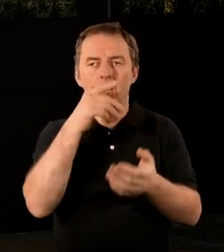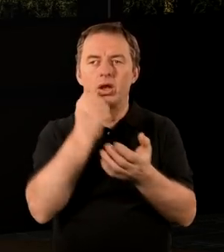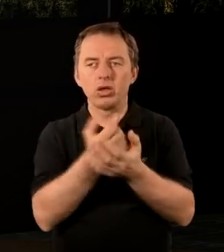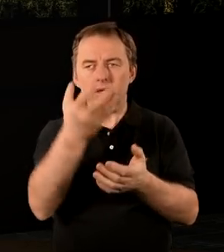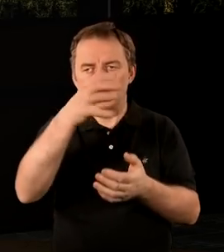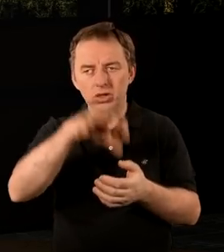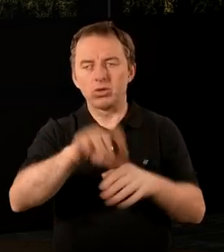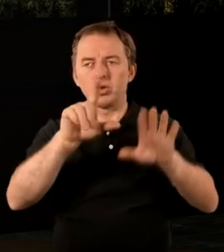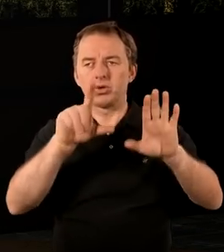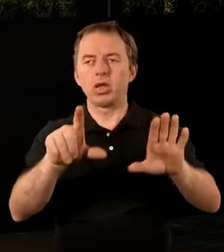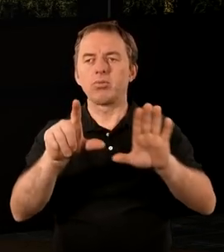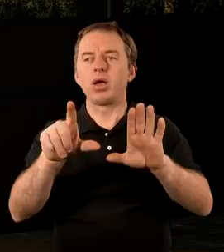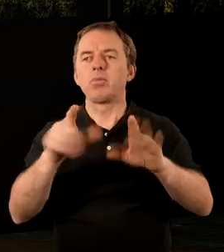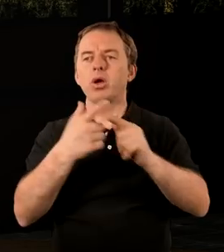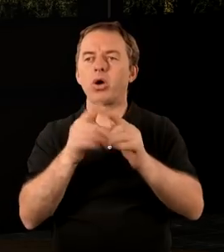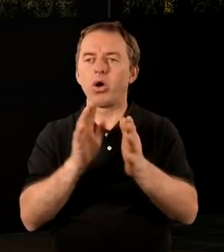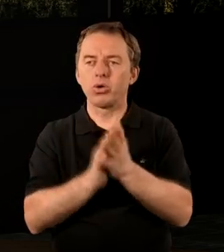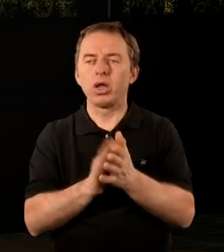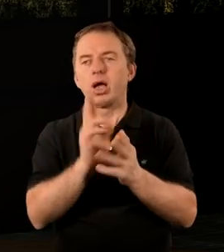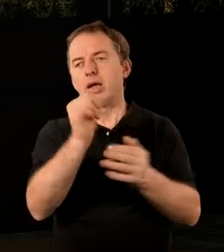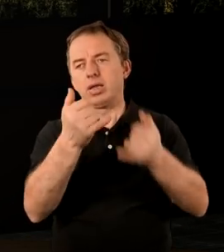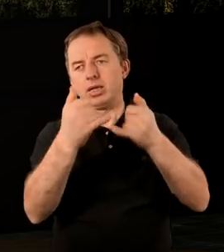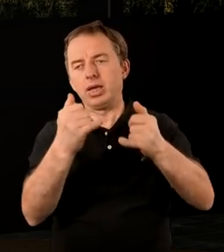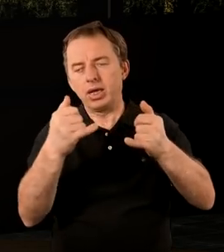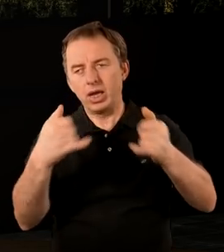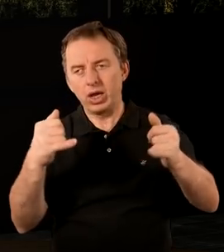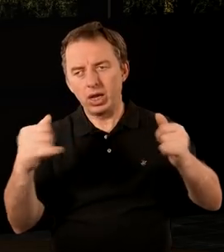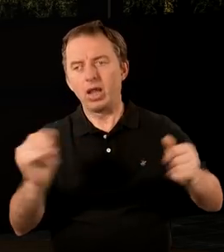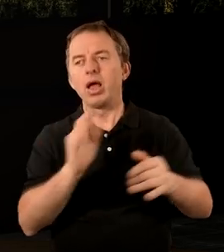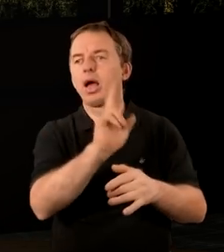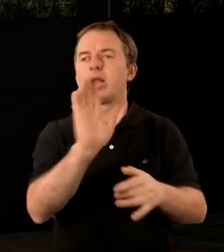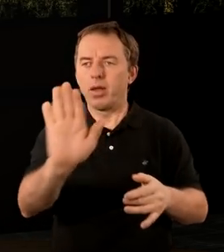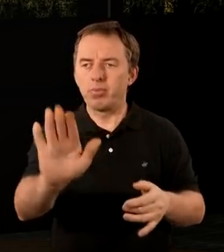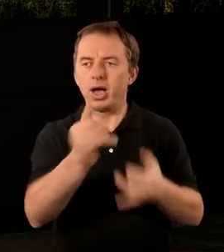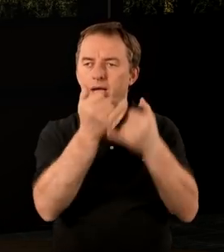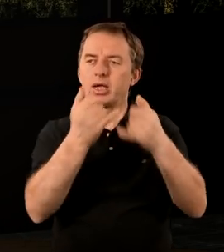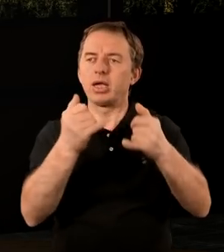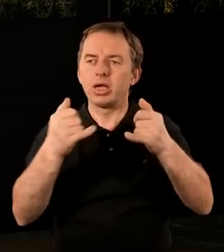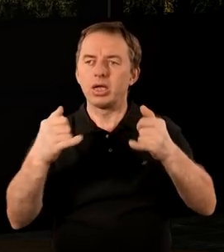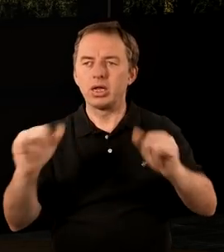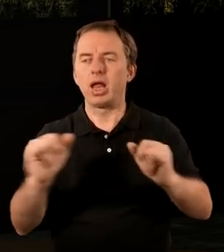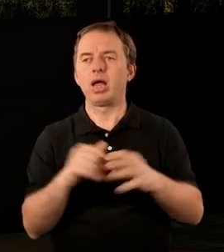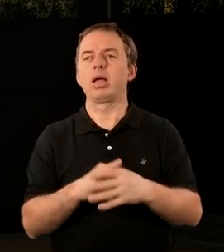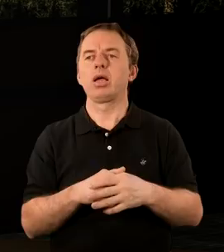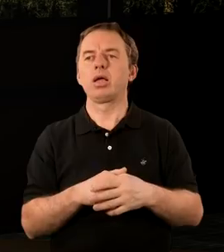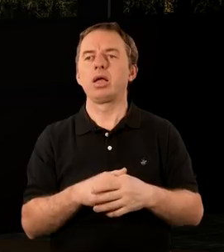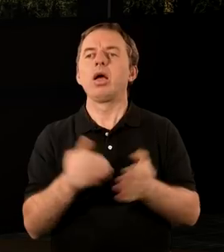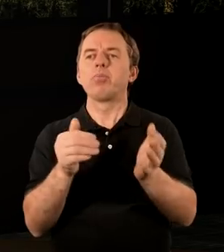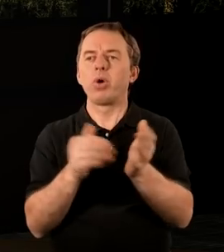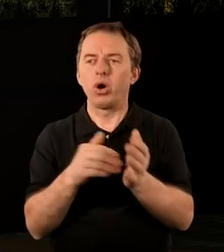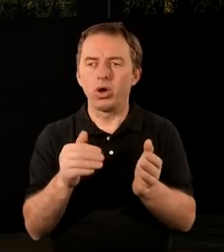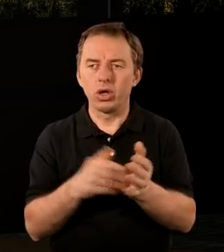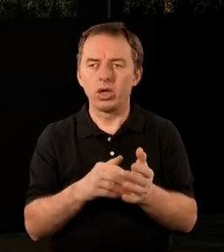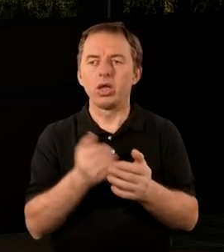listy do tych siedmiu zborów, że zauważmy, że każdy jest inny, każdy ma inne potrzeby,